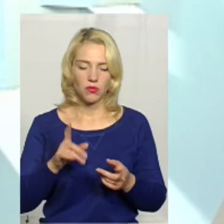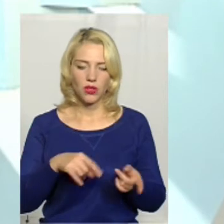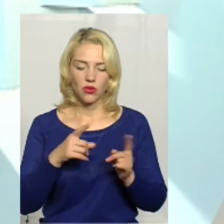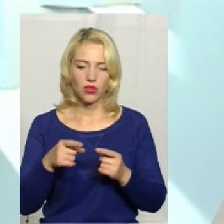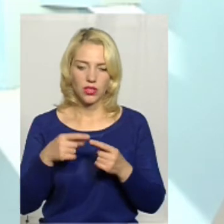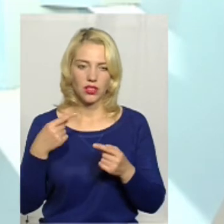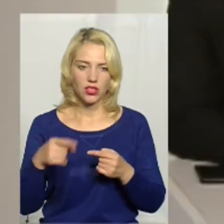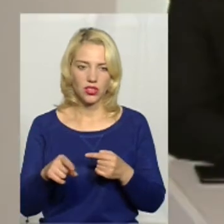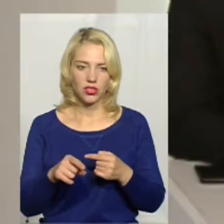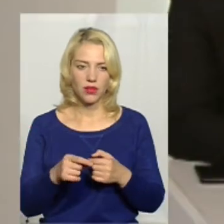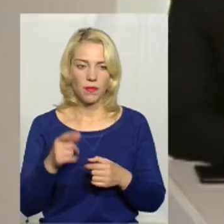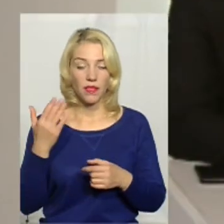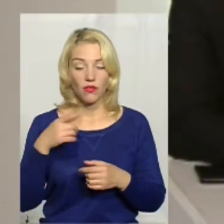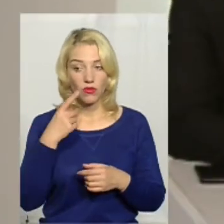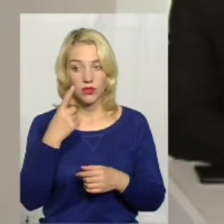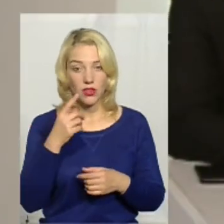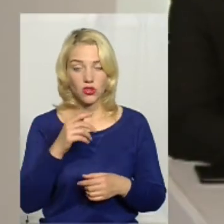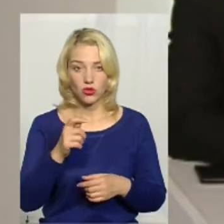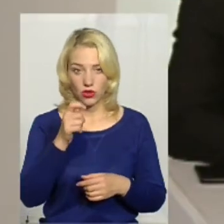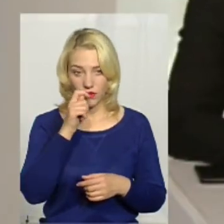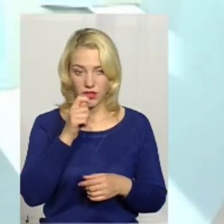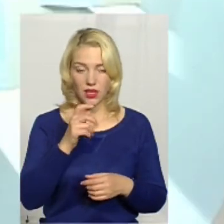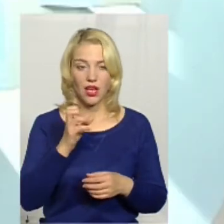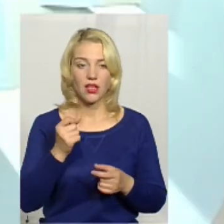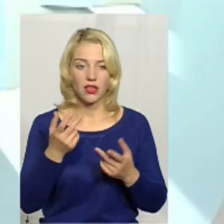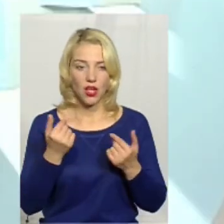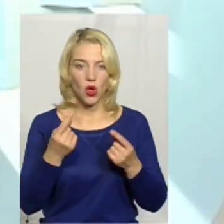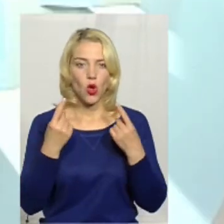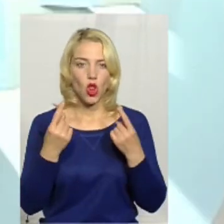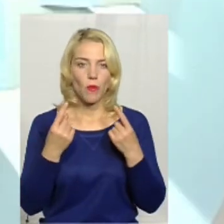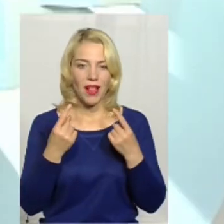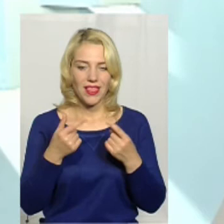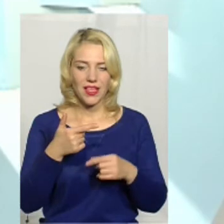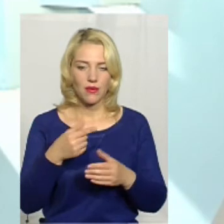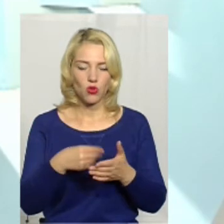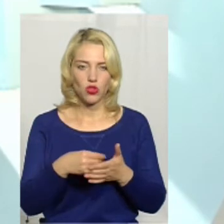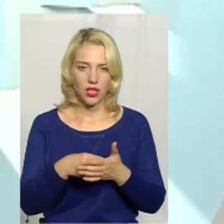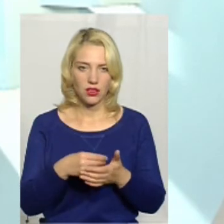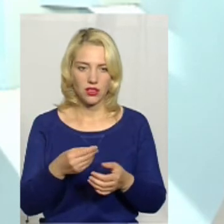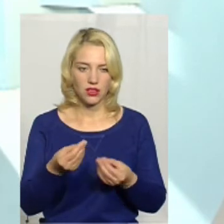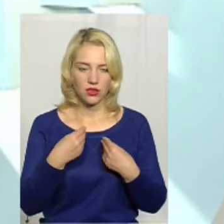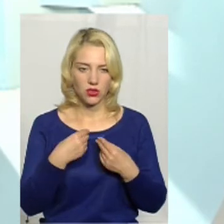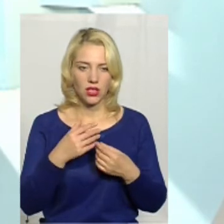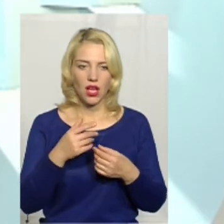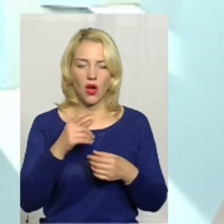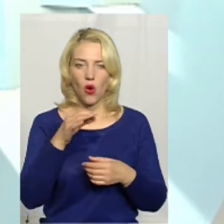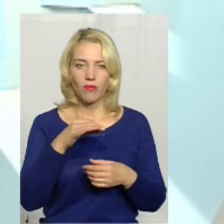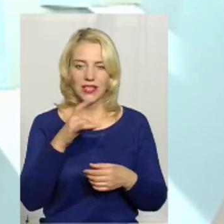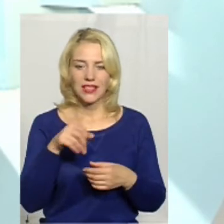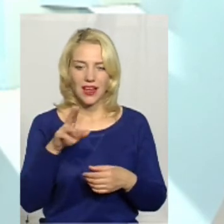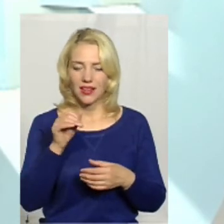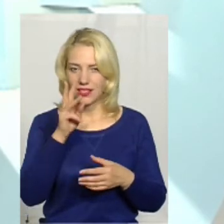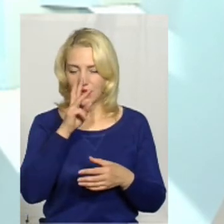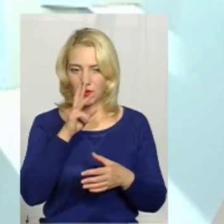Медицина переходить з 1 квітня. А нам дадуть глобальність з глобального бюджету. Ми не можемо, обласна рада на